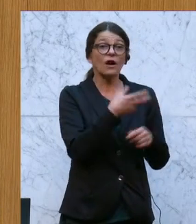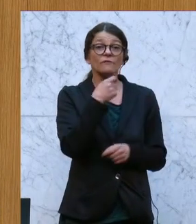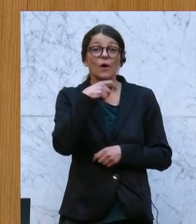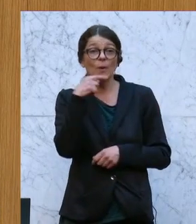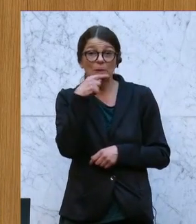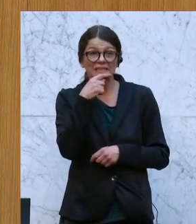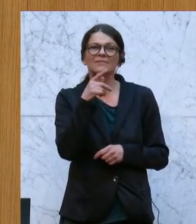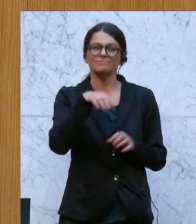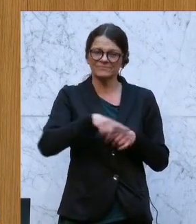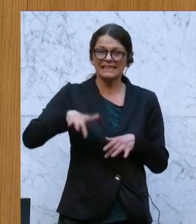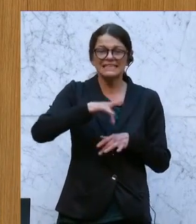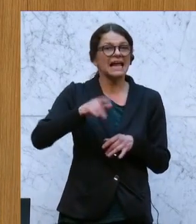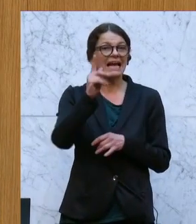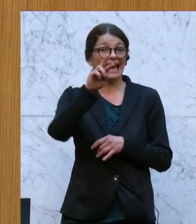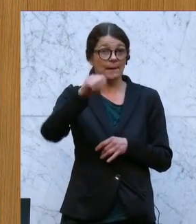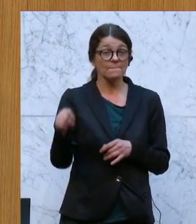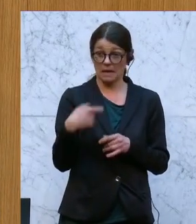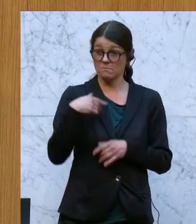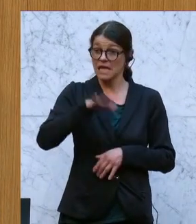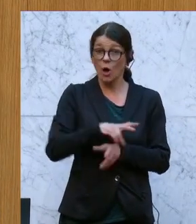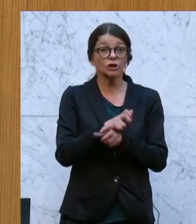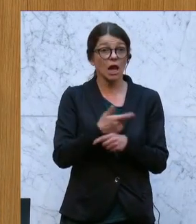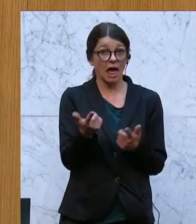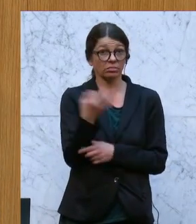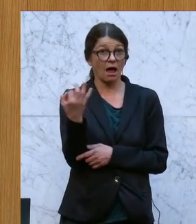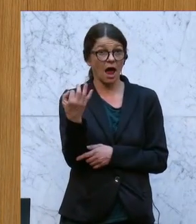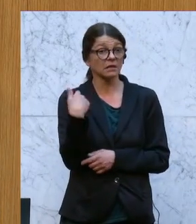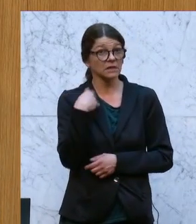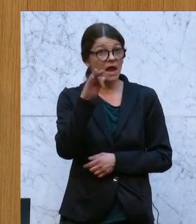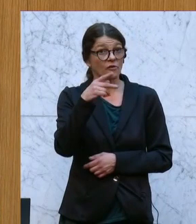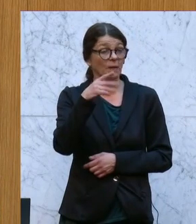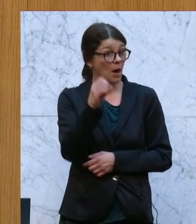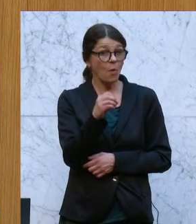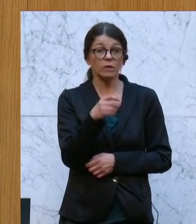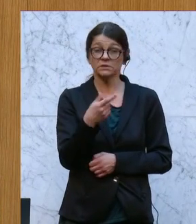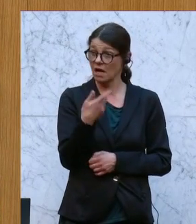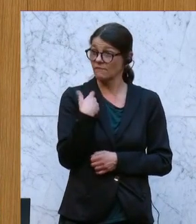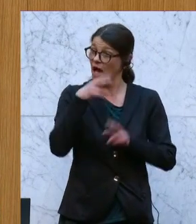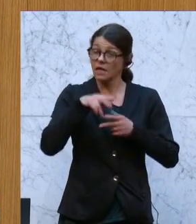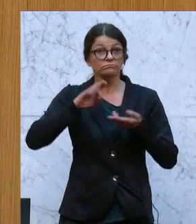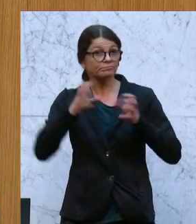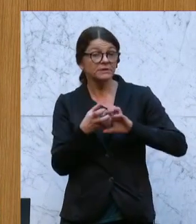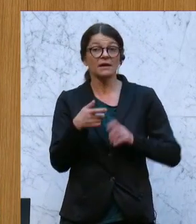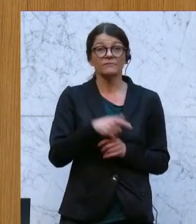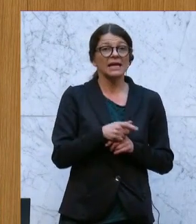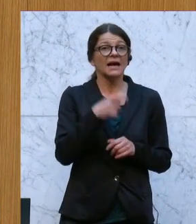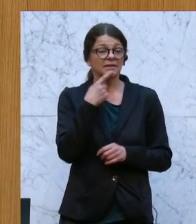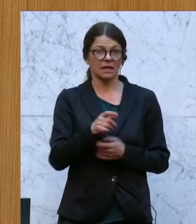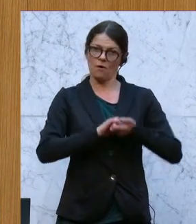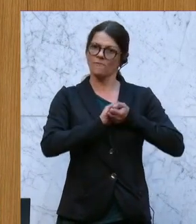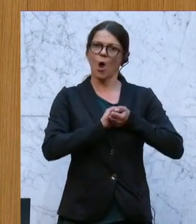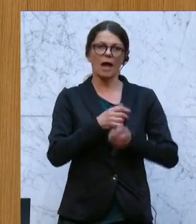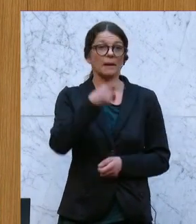auf die Krim im Niederösterreichischen Landtag FPÖ richtig abgekürzt hat im geopolitischen Kontext, nämlich mit Freunde